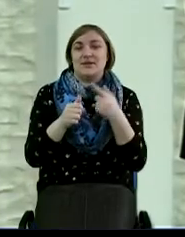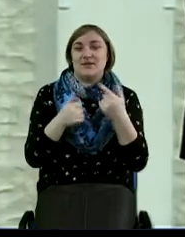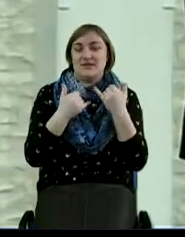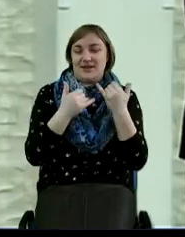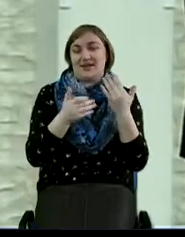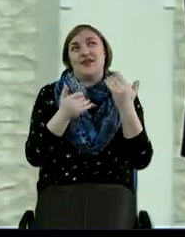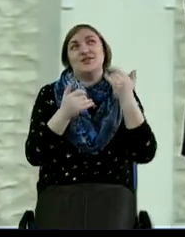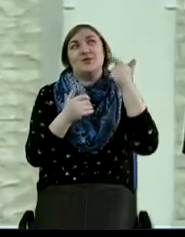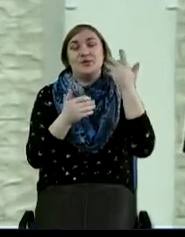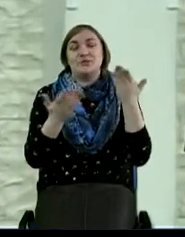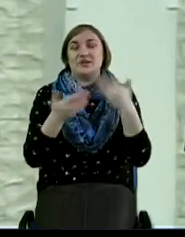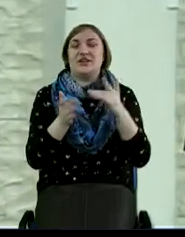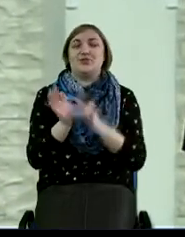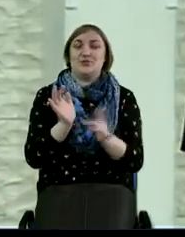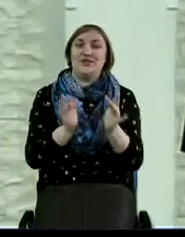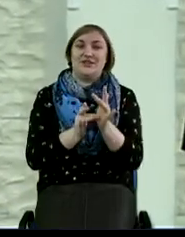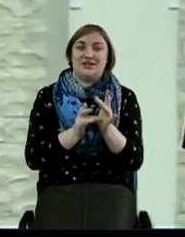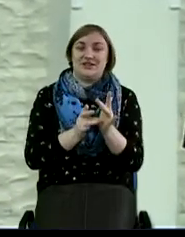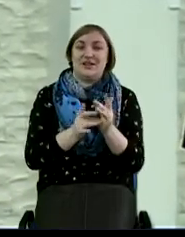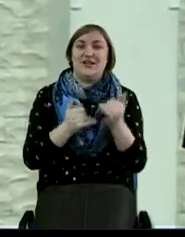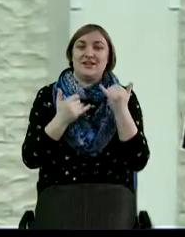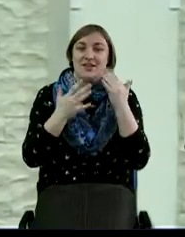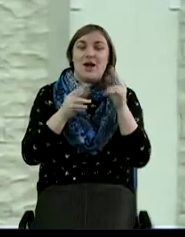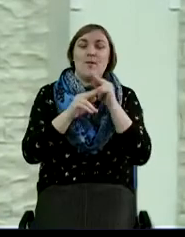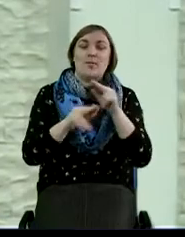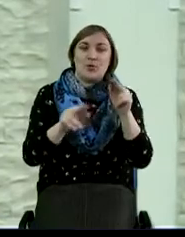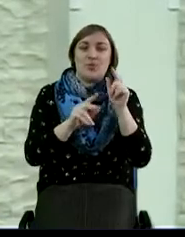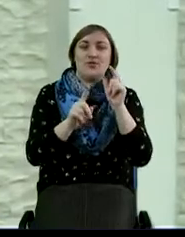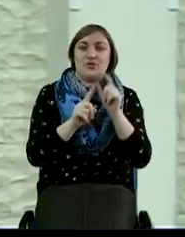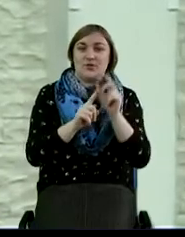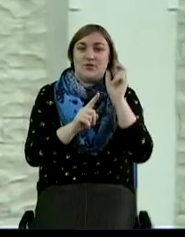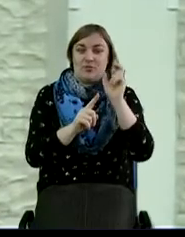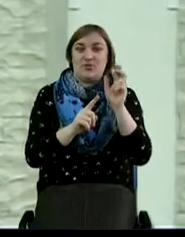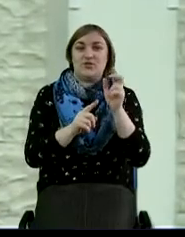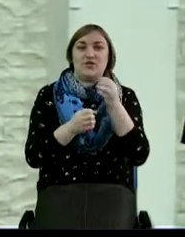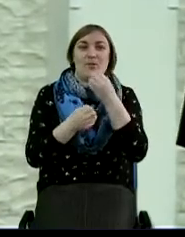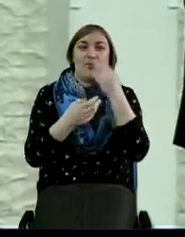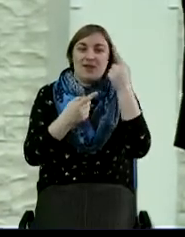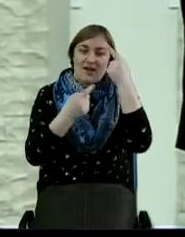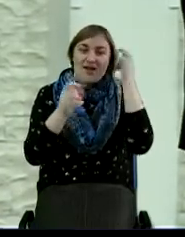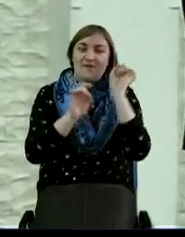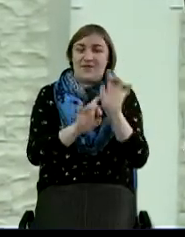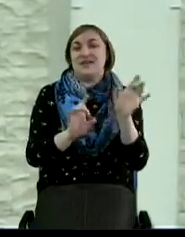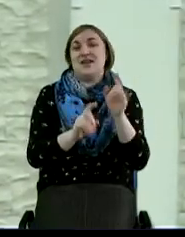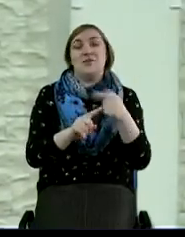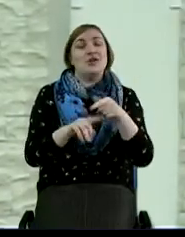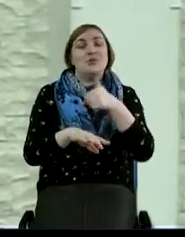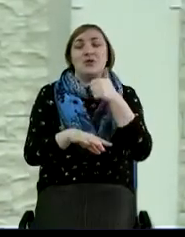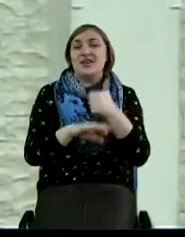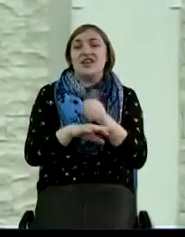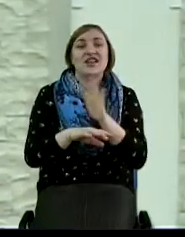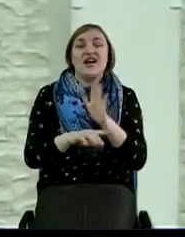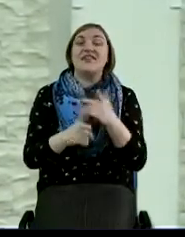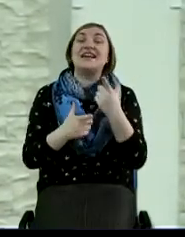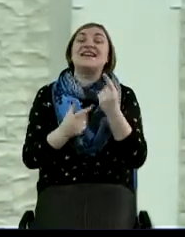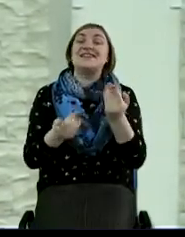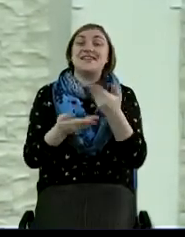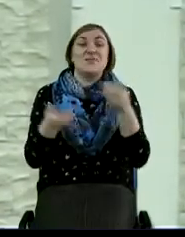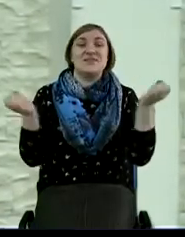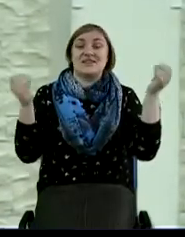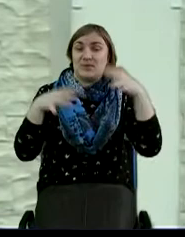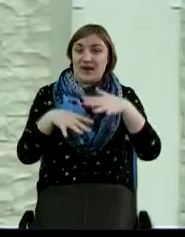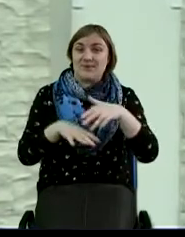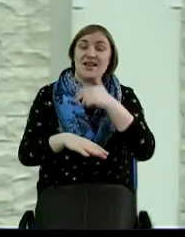для проповеди Слова Божьего и для благовестия. Аминь. Поэтому неважно, где мы собираемся, а главное то, что мы проповедуем.